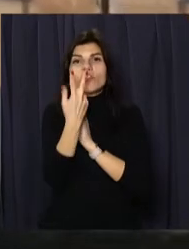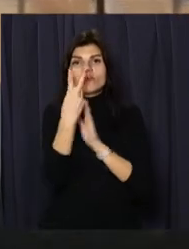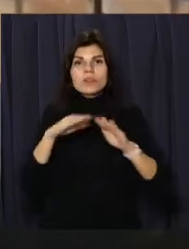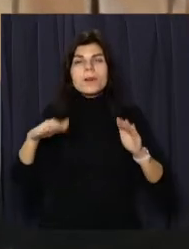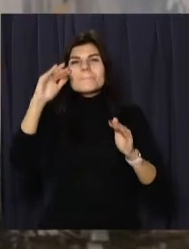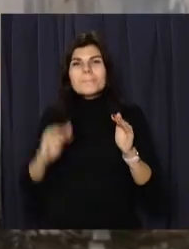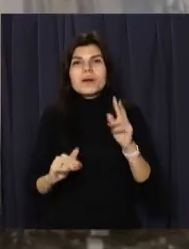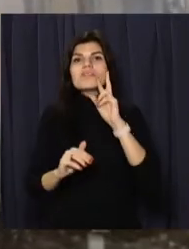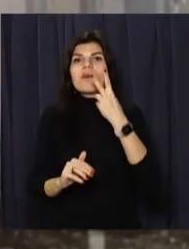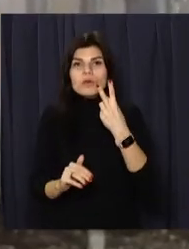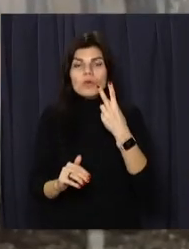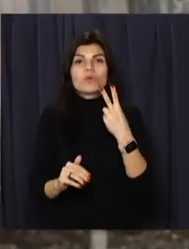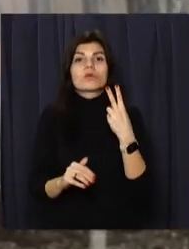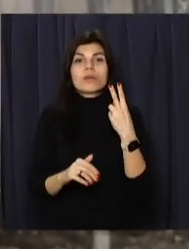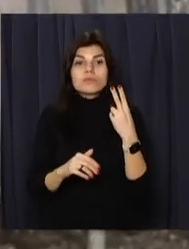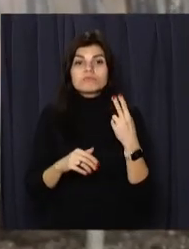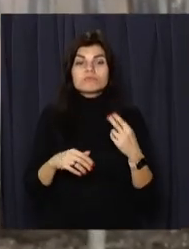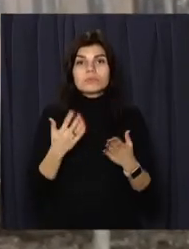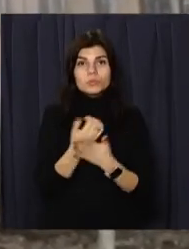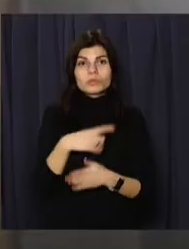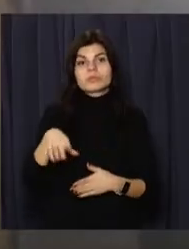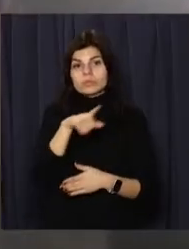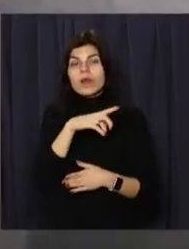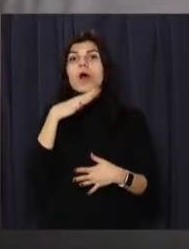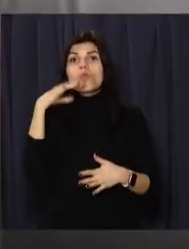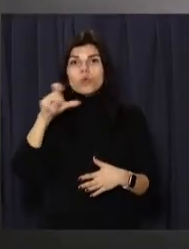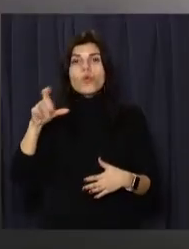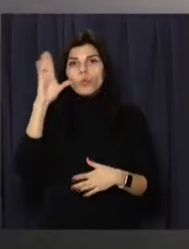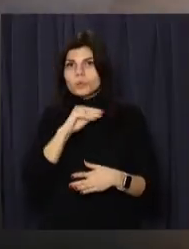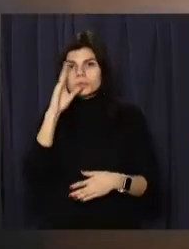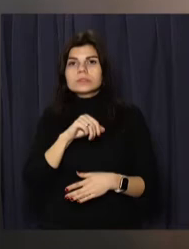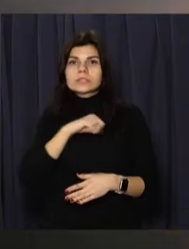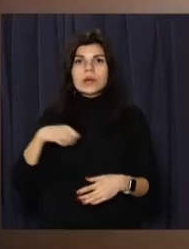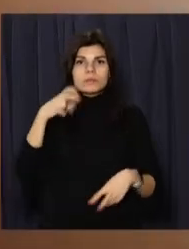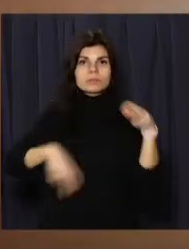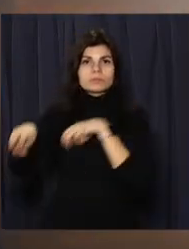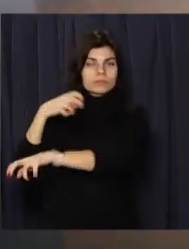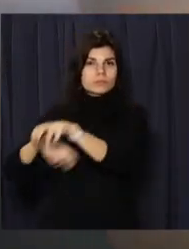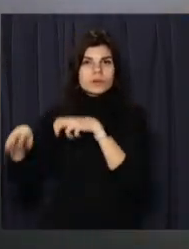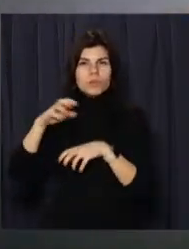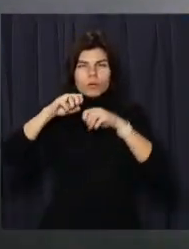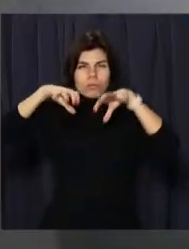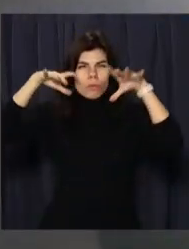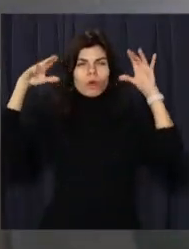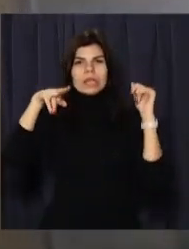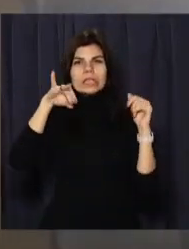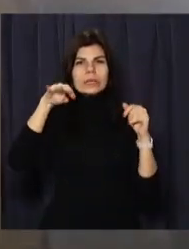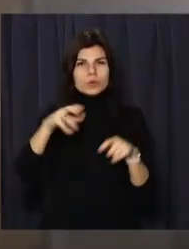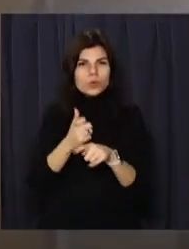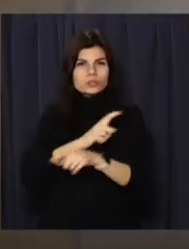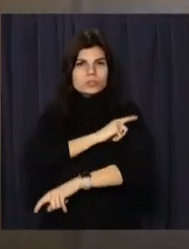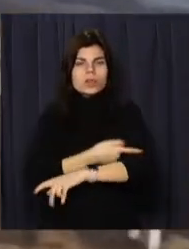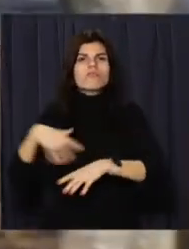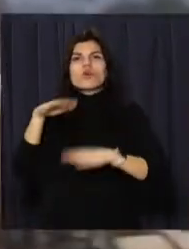наймолодшому – два роки. Решті мешканців вдалося самостійно покинути задимлений під'їзд. В результаті займання пошкоджено речі